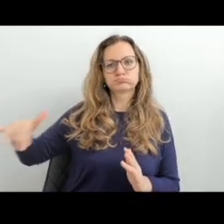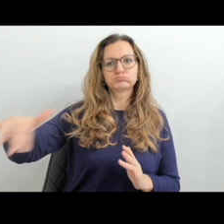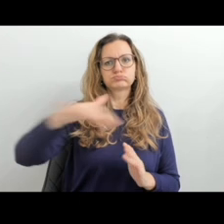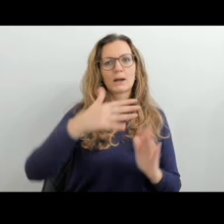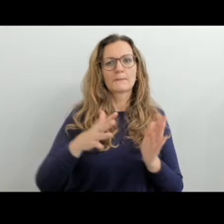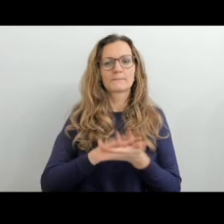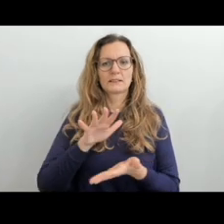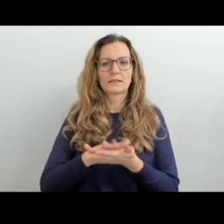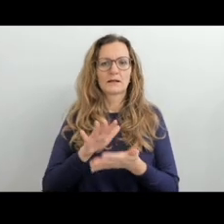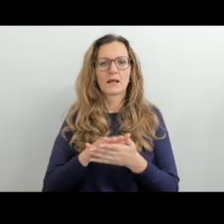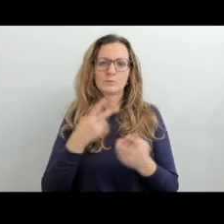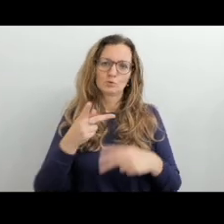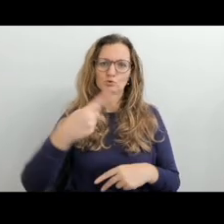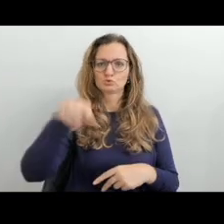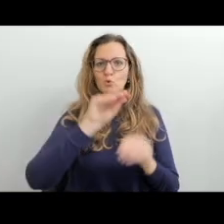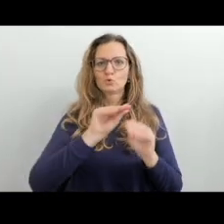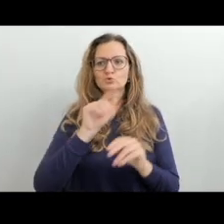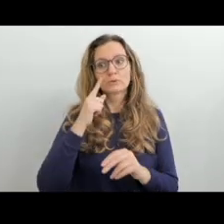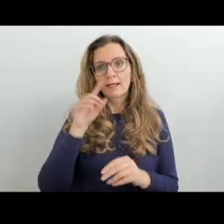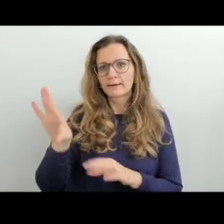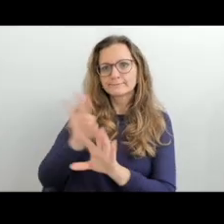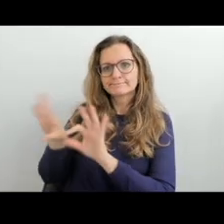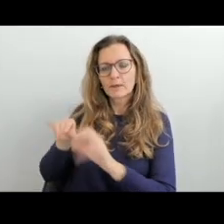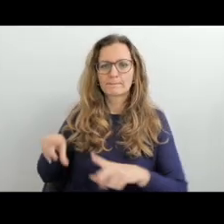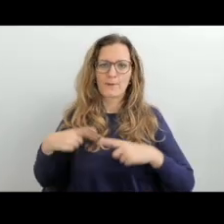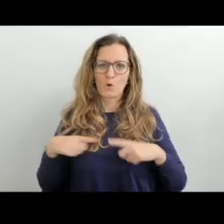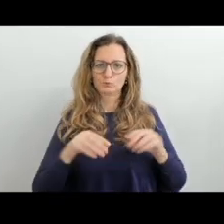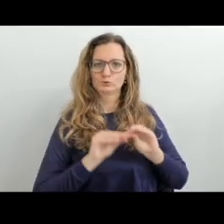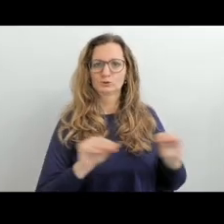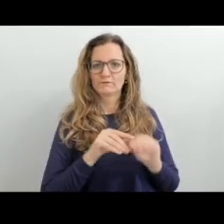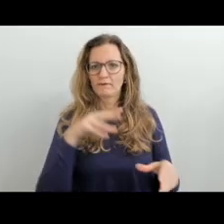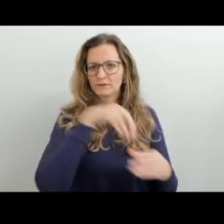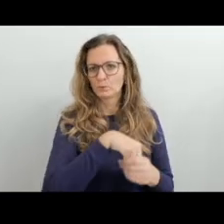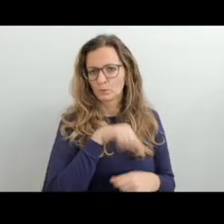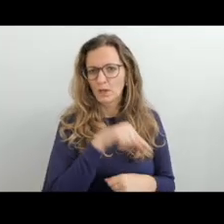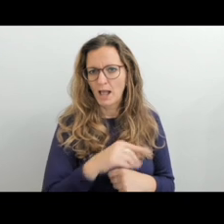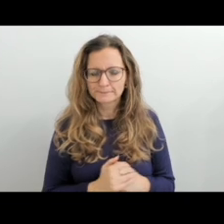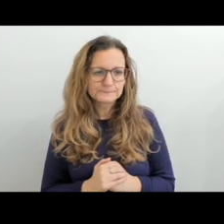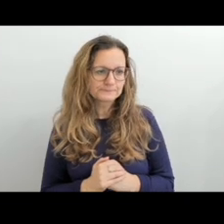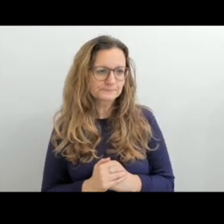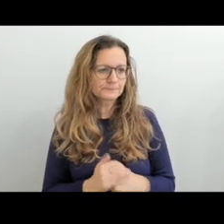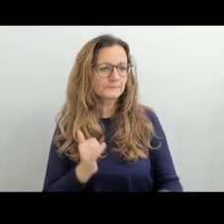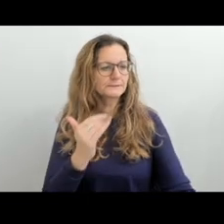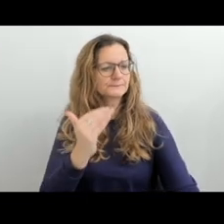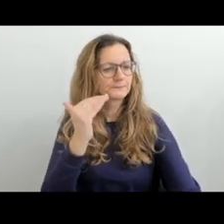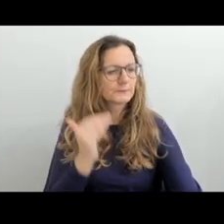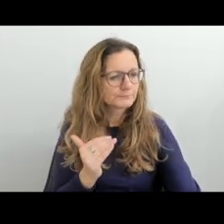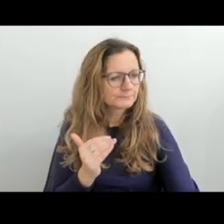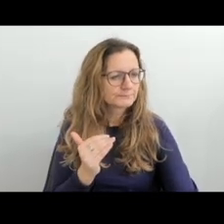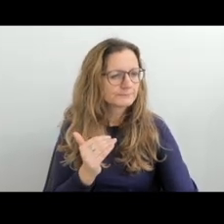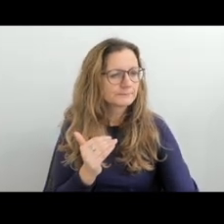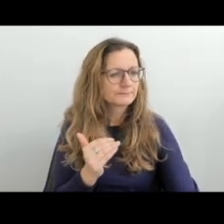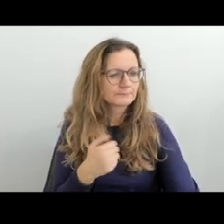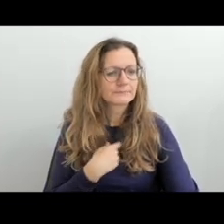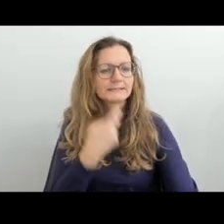Další kapitola slouží jako inspirace pro to, jaké materiály existující je možné využít při výuce předmětu český znakový